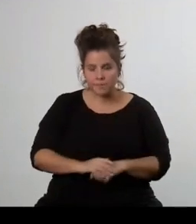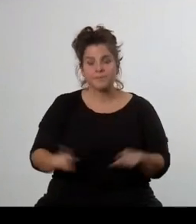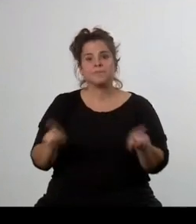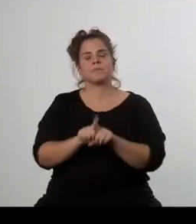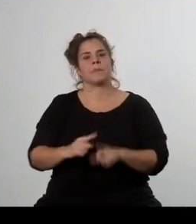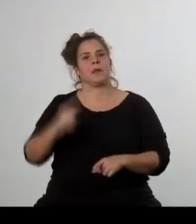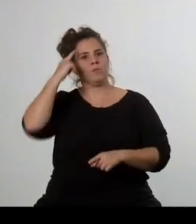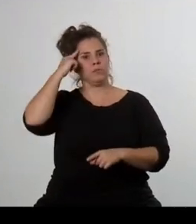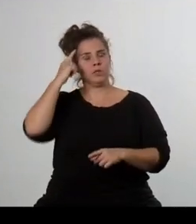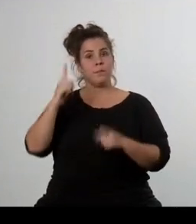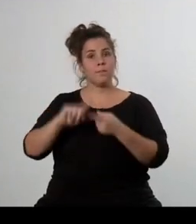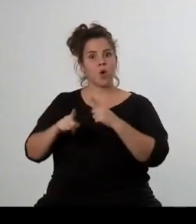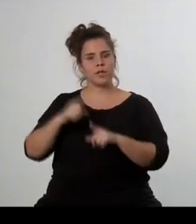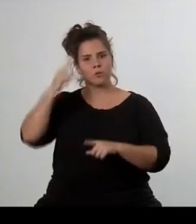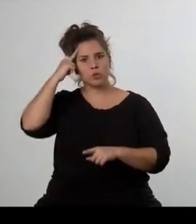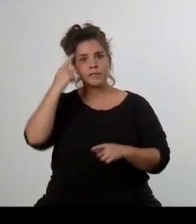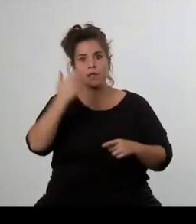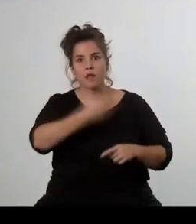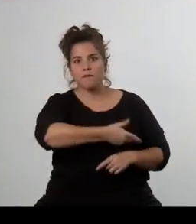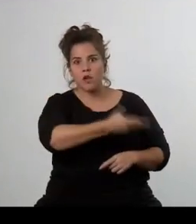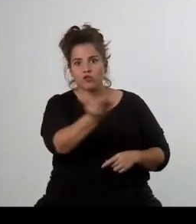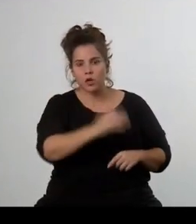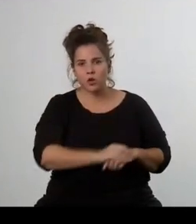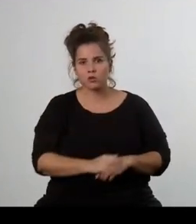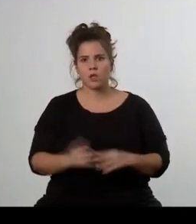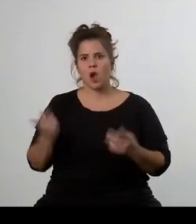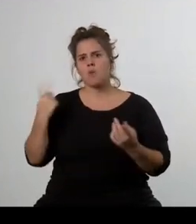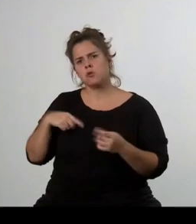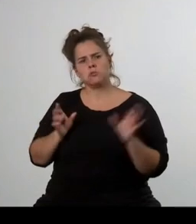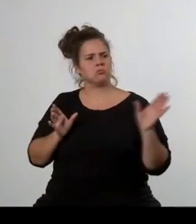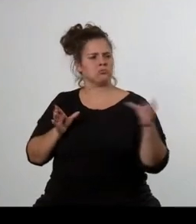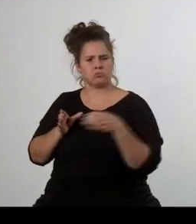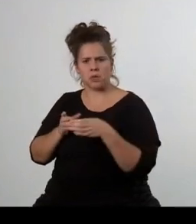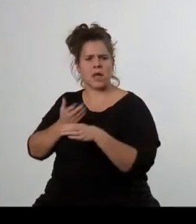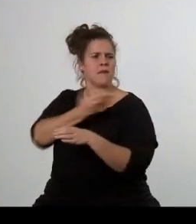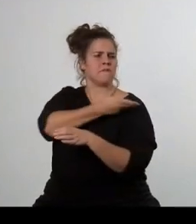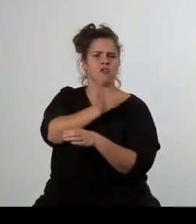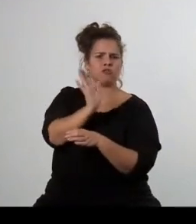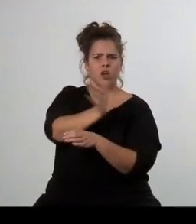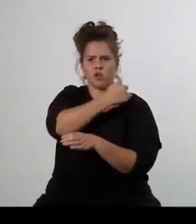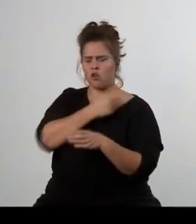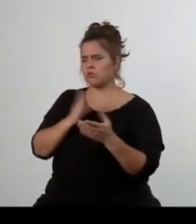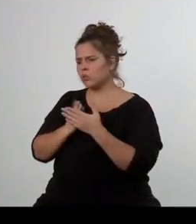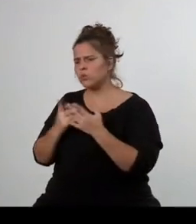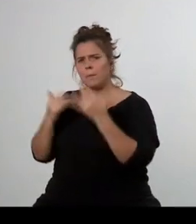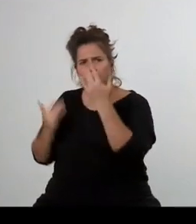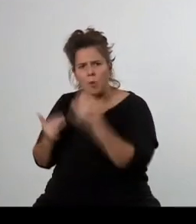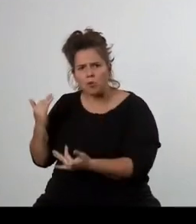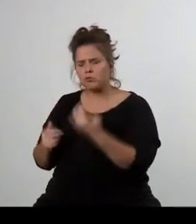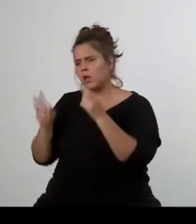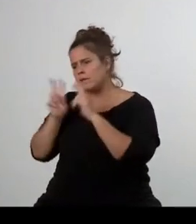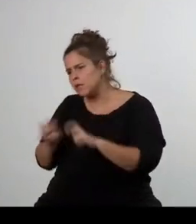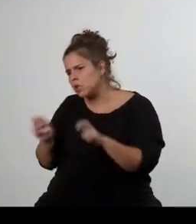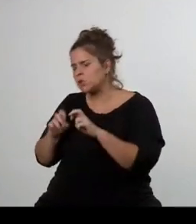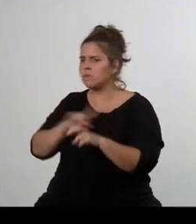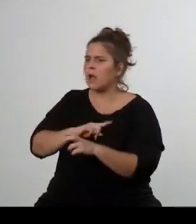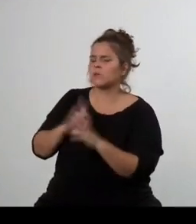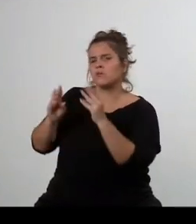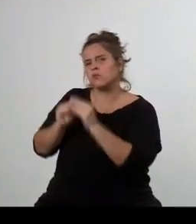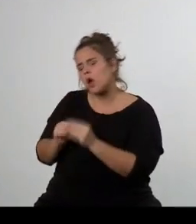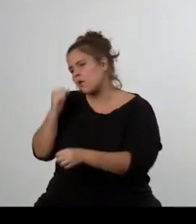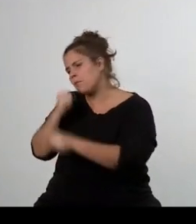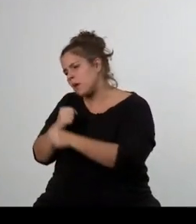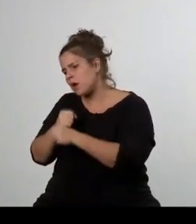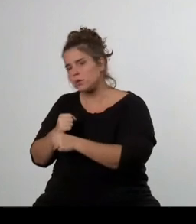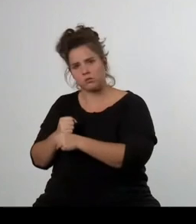protože stát není jenom hrubý domácí produkt a výkon ekonomiky v porovnání s jinými zeměmi. Ale je to život každého